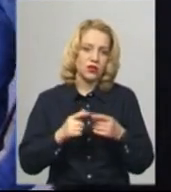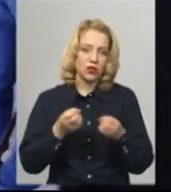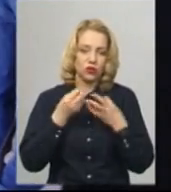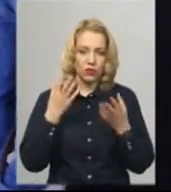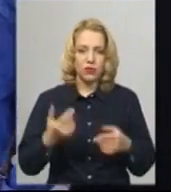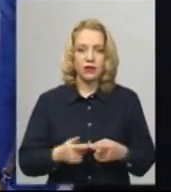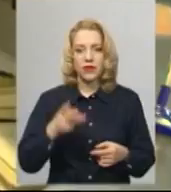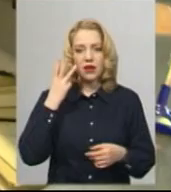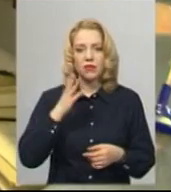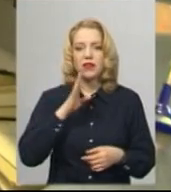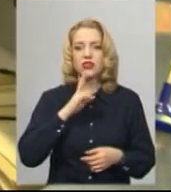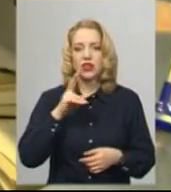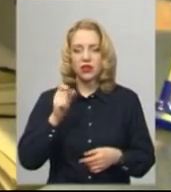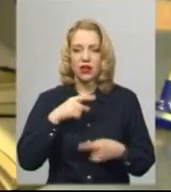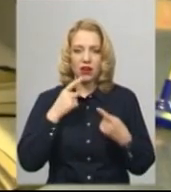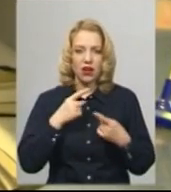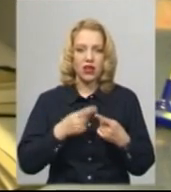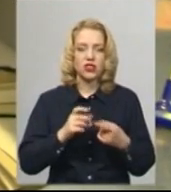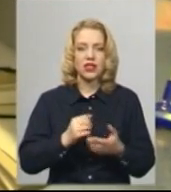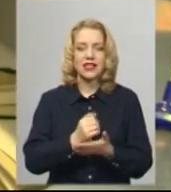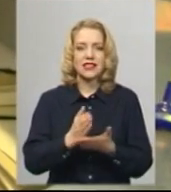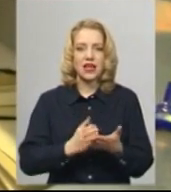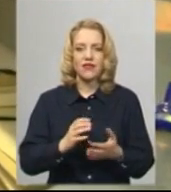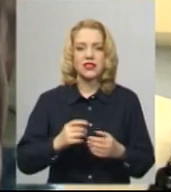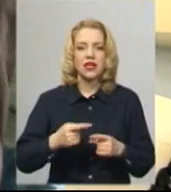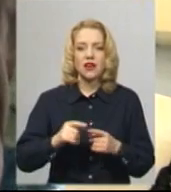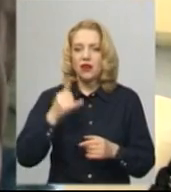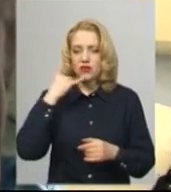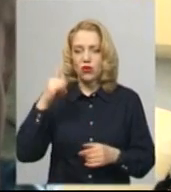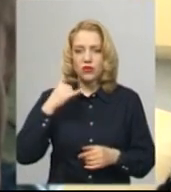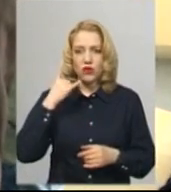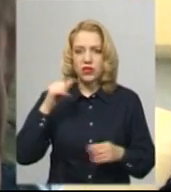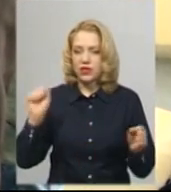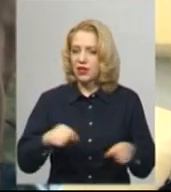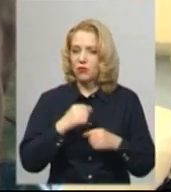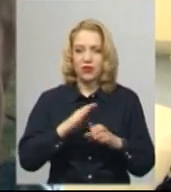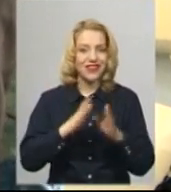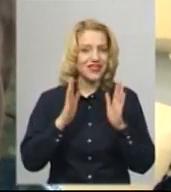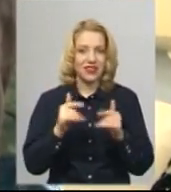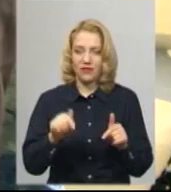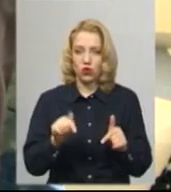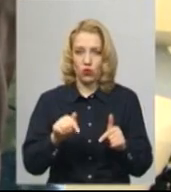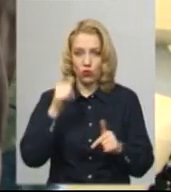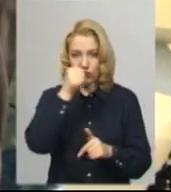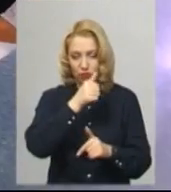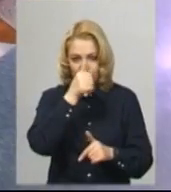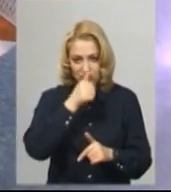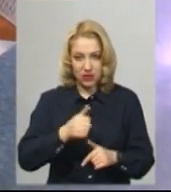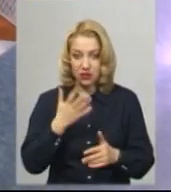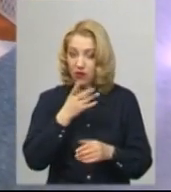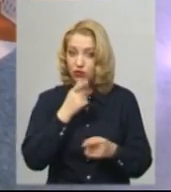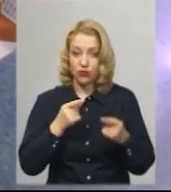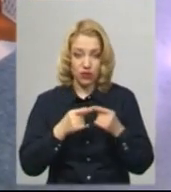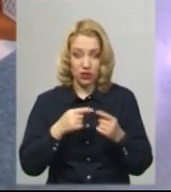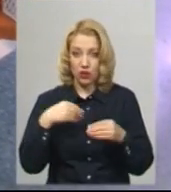Хмельничанка Олександра Федосієва каже, що на сервіс абонентської служби додзвонитися не змогла не лише цього місяця. Додає, якщо в час вона передасть показники